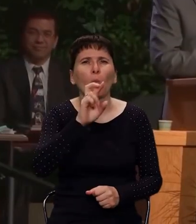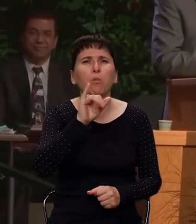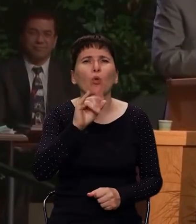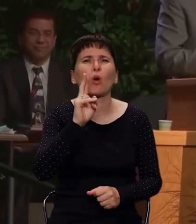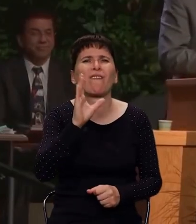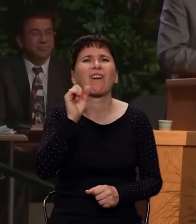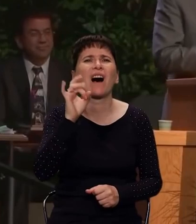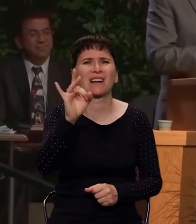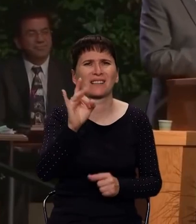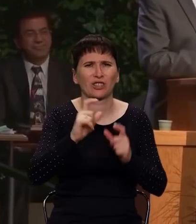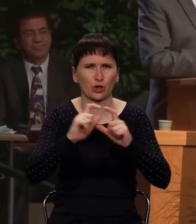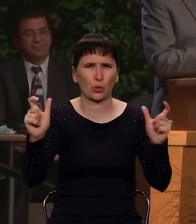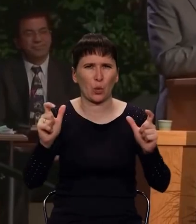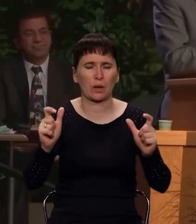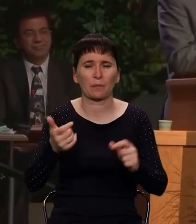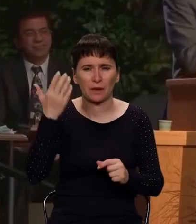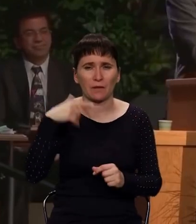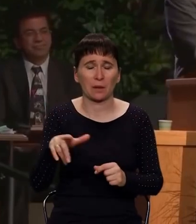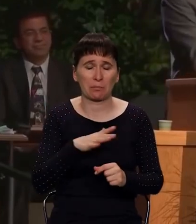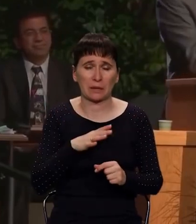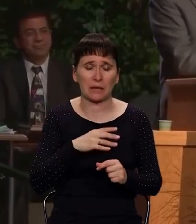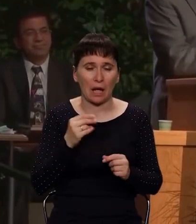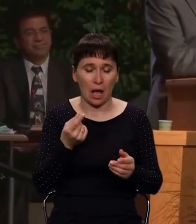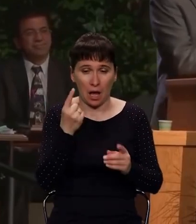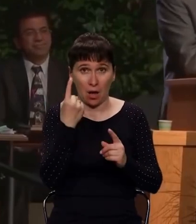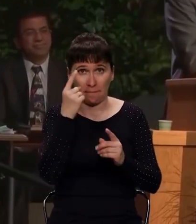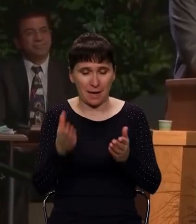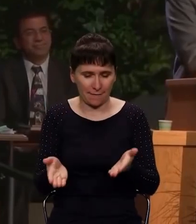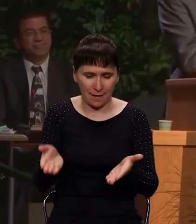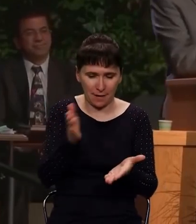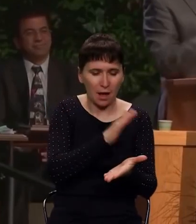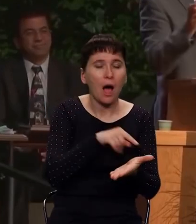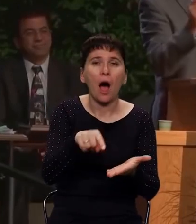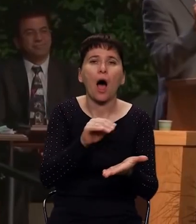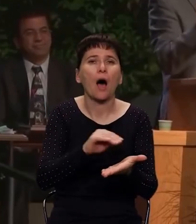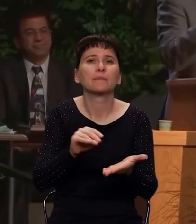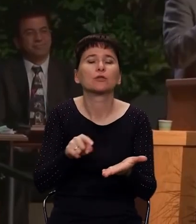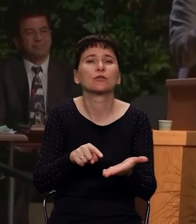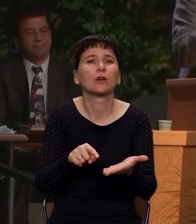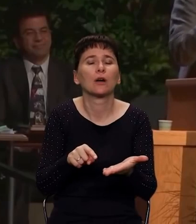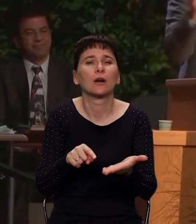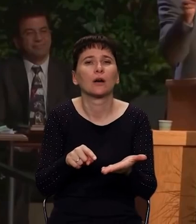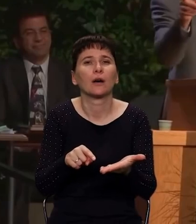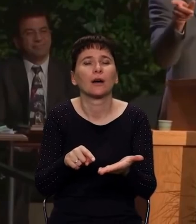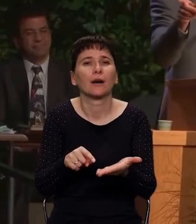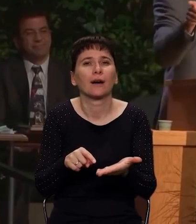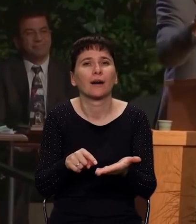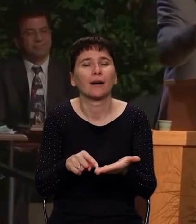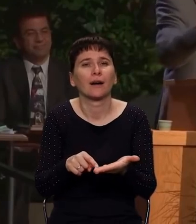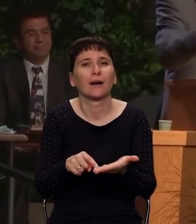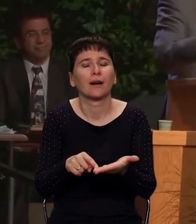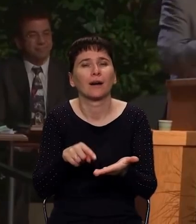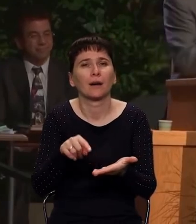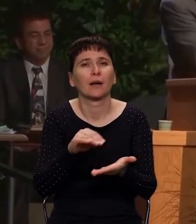учился? Я не знаю, как у вас, в украинской школе учился, я открывал первую страницу. Знаете, что было написано в букваре на первой странице? Дети этого не